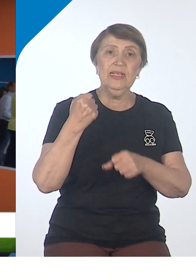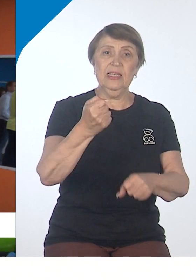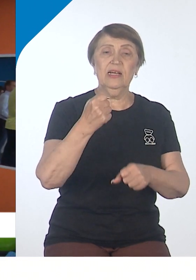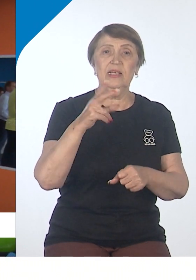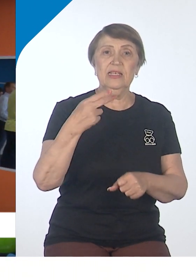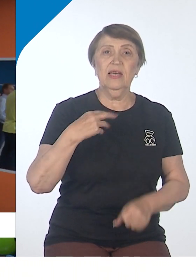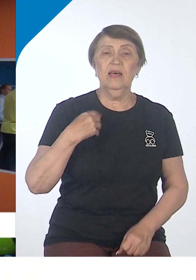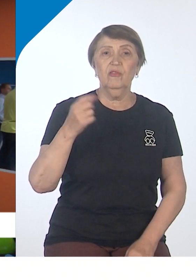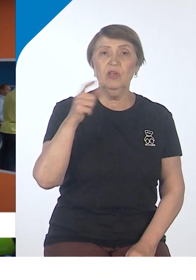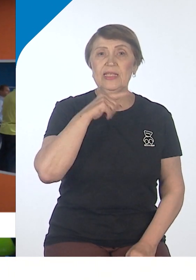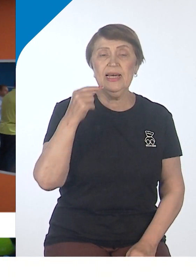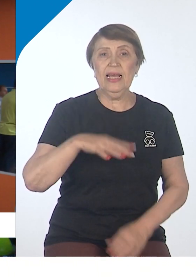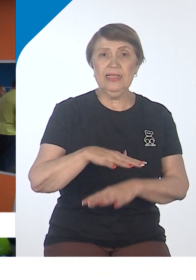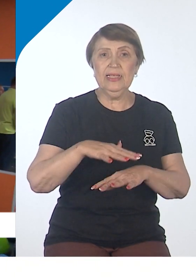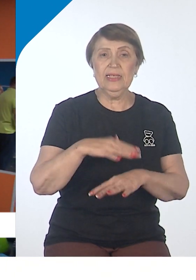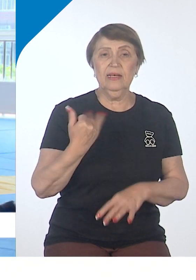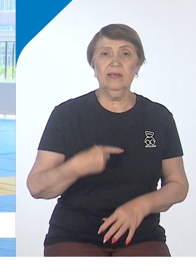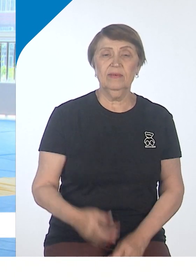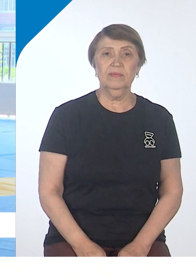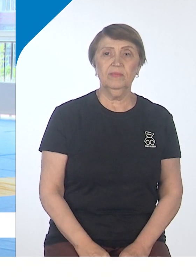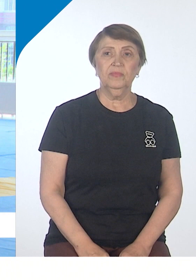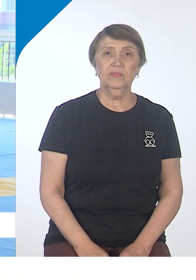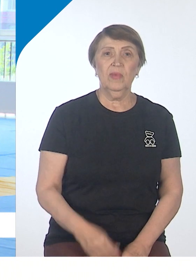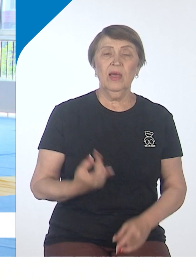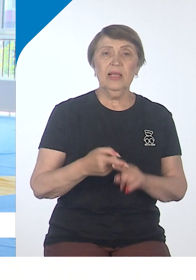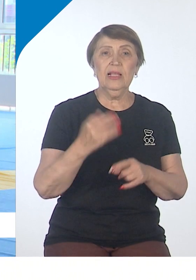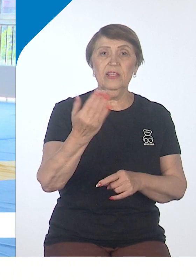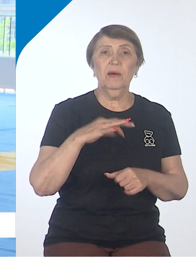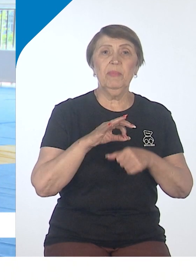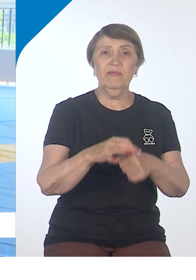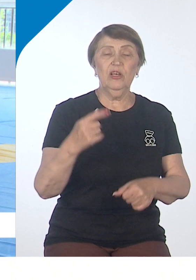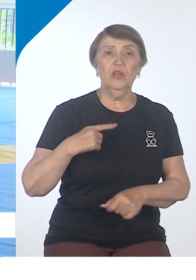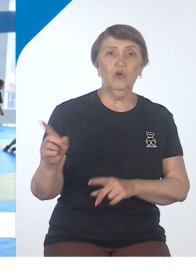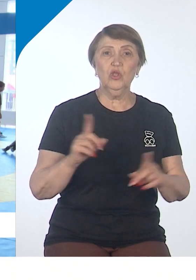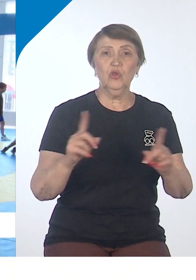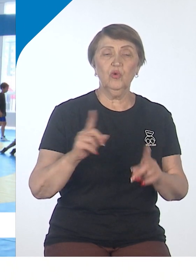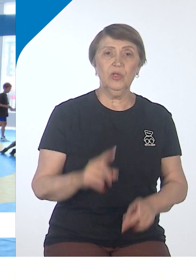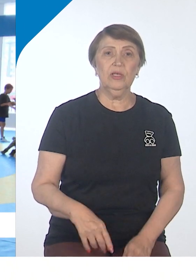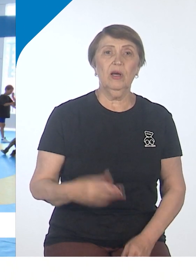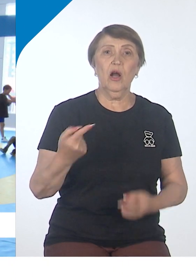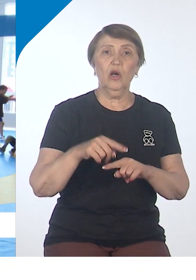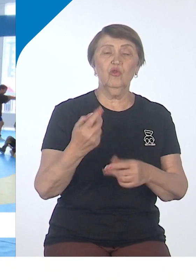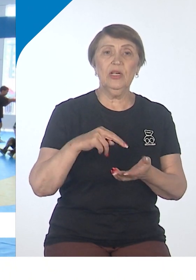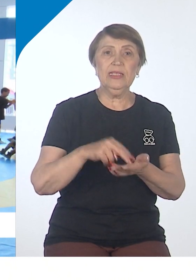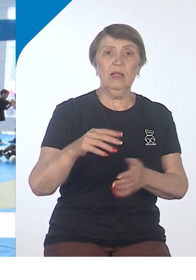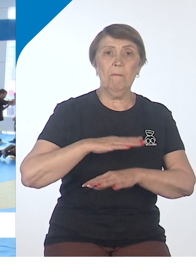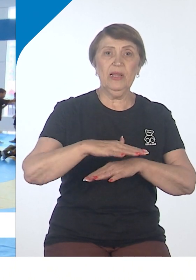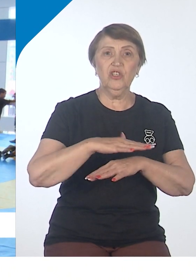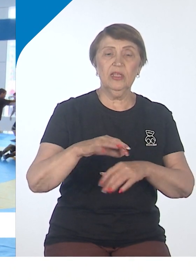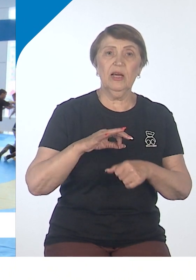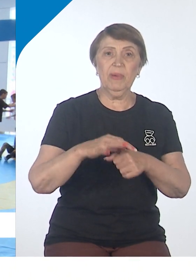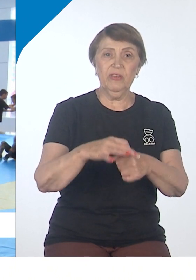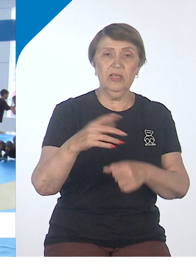министерства спорта и их коллеги из Белоруссии. Для них провели экскурсию по краевому центру единоборств, который стал площадкой проведения